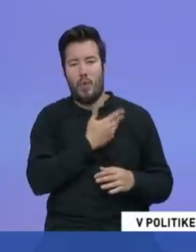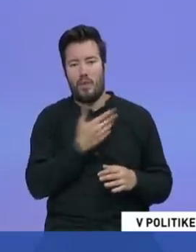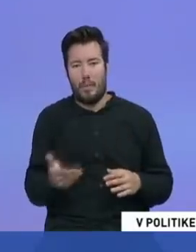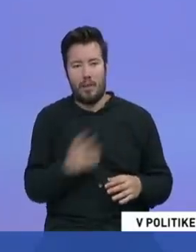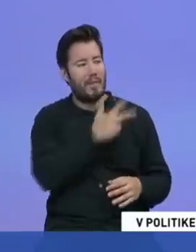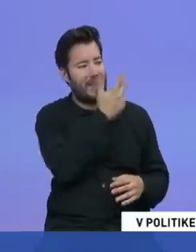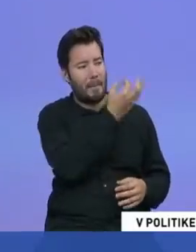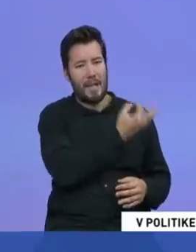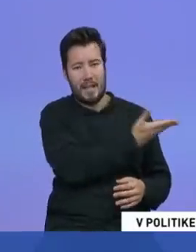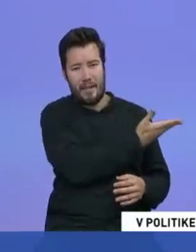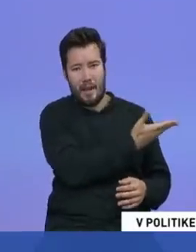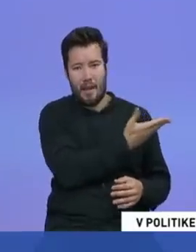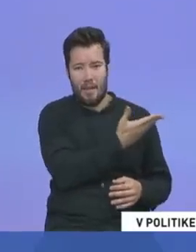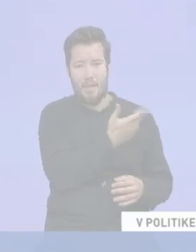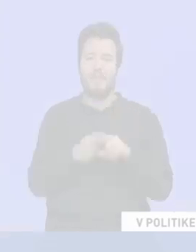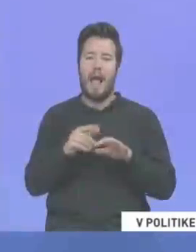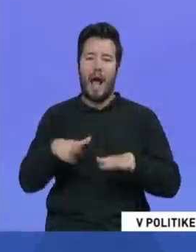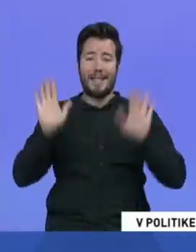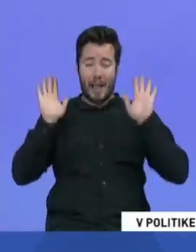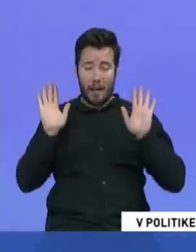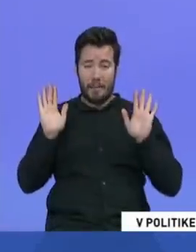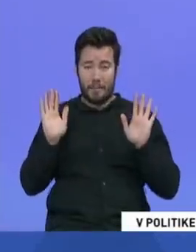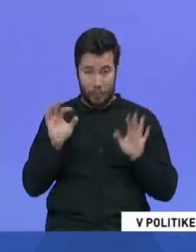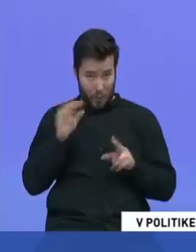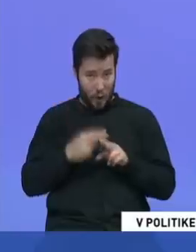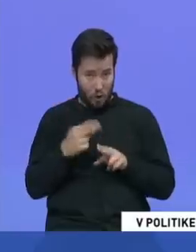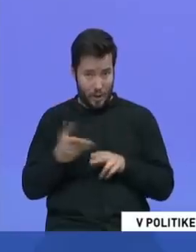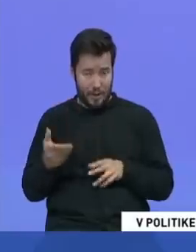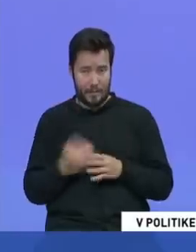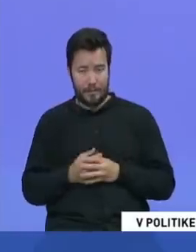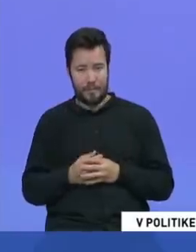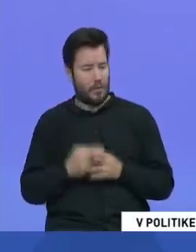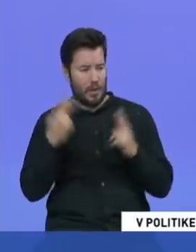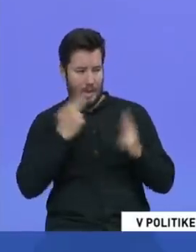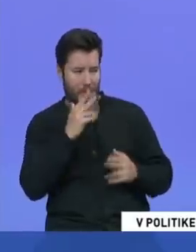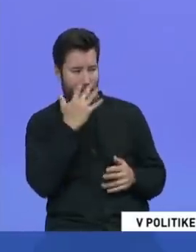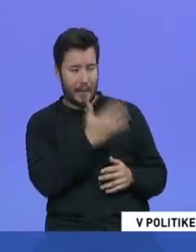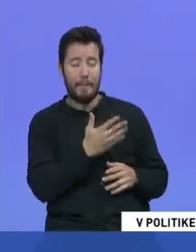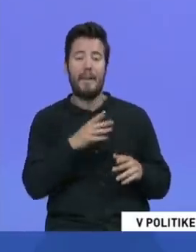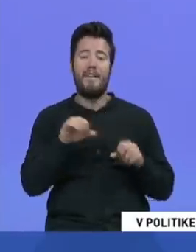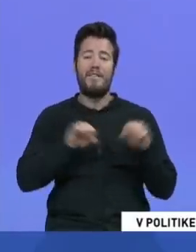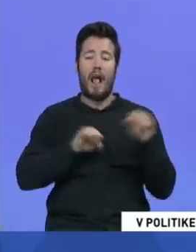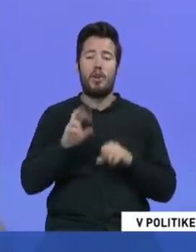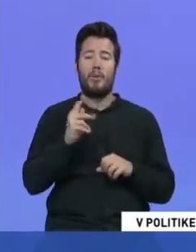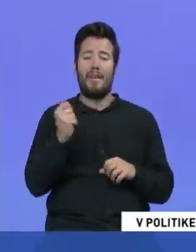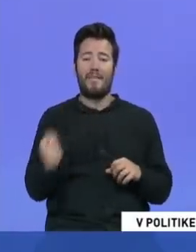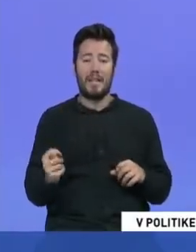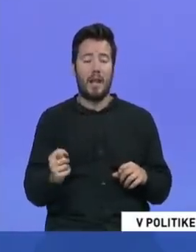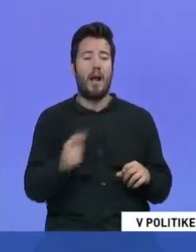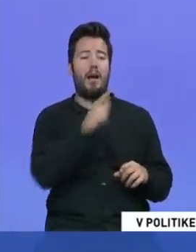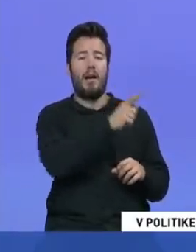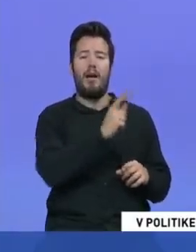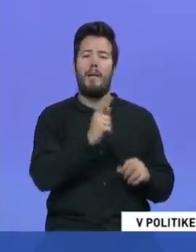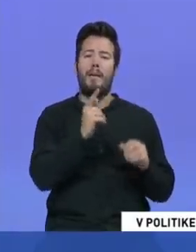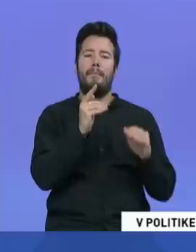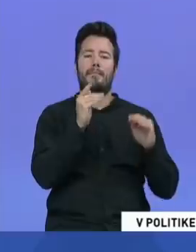troma percentami, plnotučným mliekom a viacej percent pán Kovej, ako bola to vláda Roberta Fica, vláda Smeru, ktorá zastavila kvóty a to bol obrovský zahranično-politický